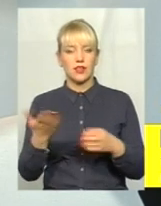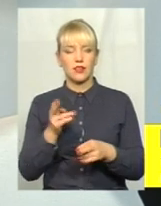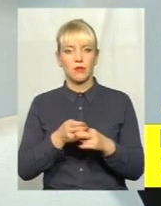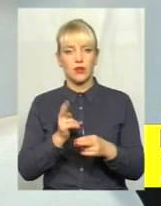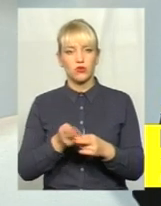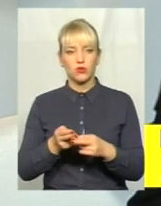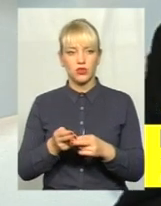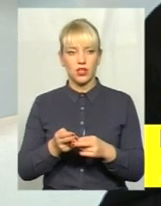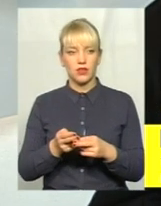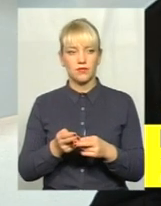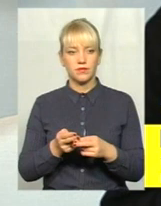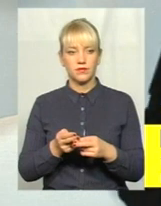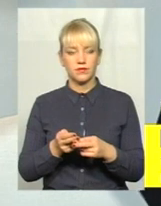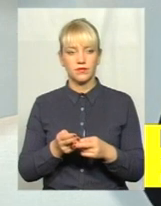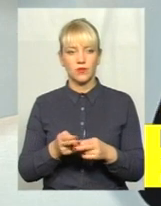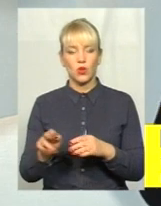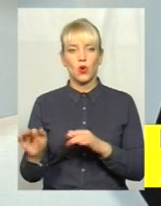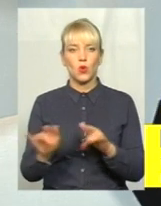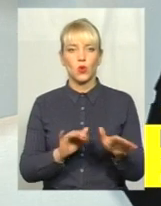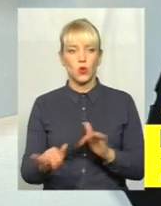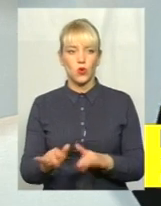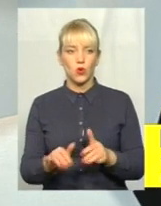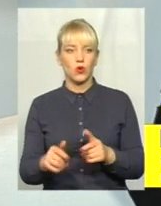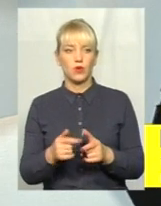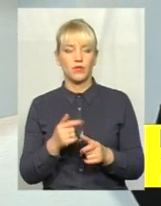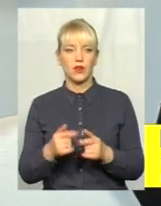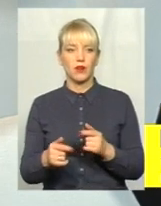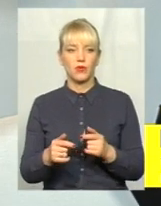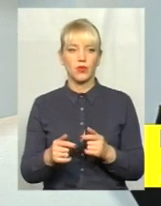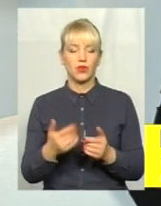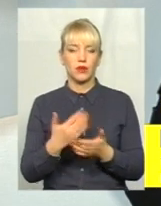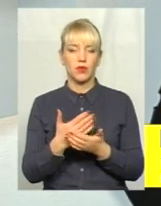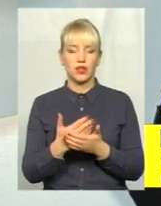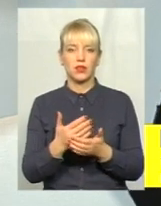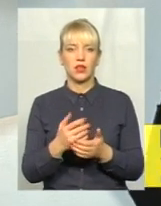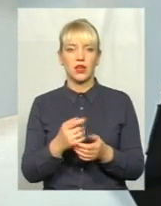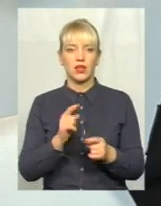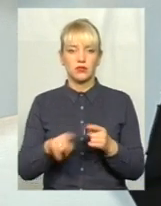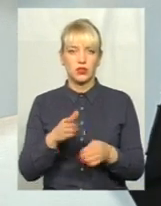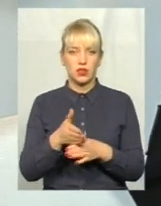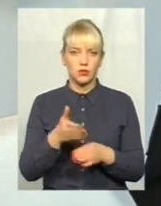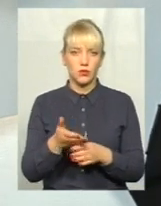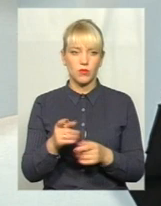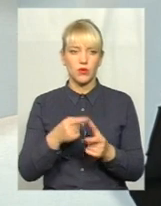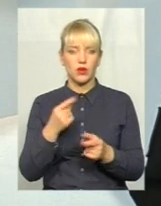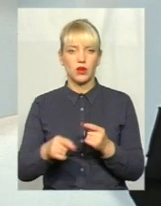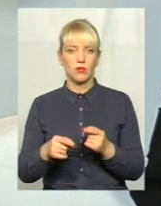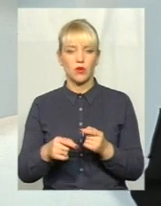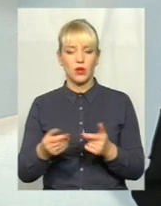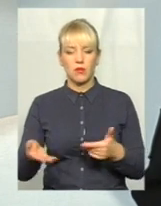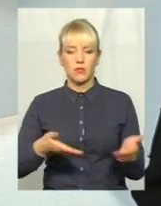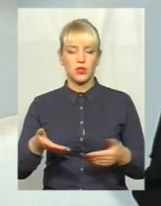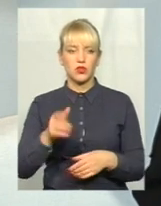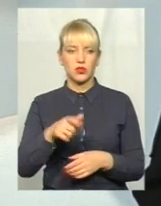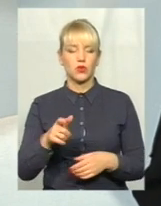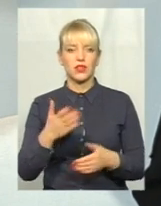руху, або чи то оперативних служб, чи то руху пішоходів. Ну